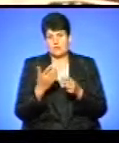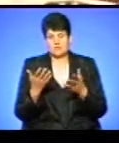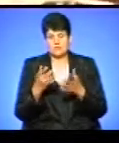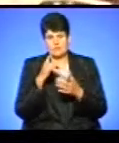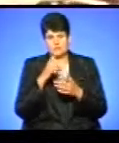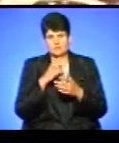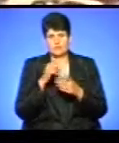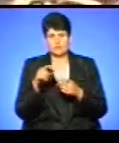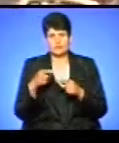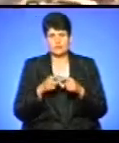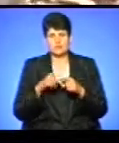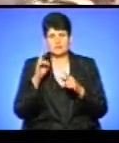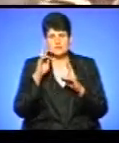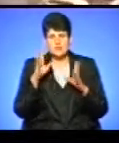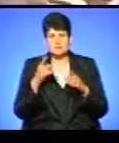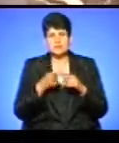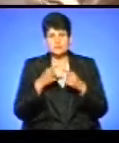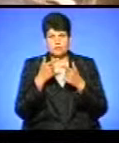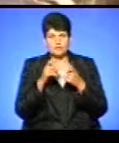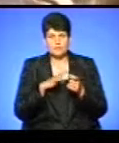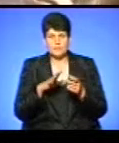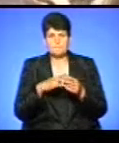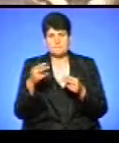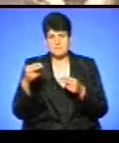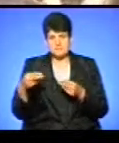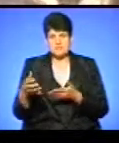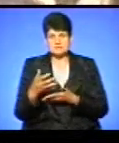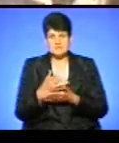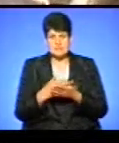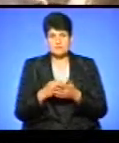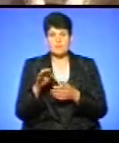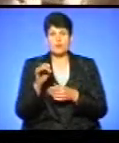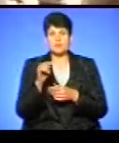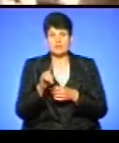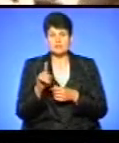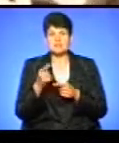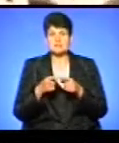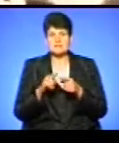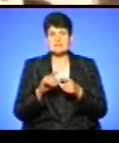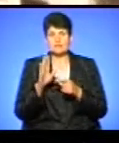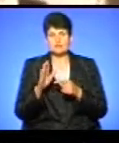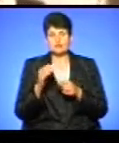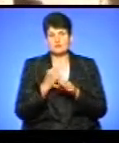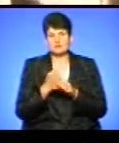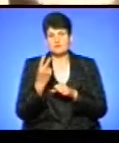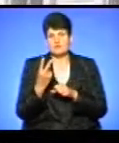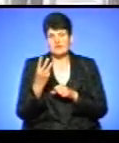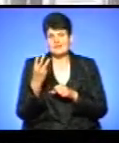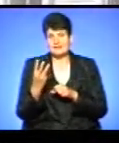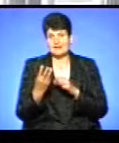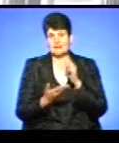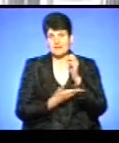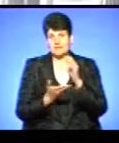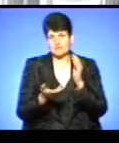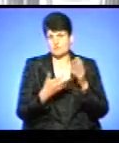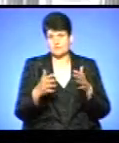Люди цього не знають, і про це ніхто не був повідомлений. Підписи збиралися, але з відомом про те, що це буде зроблено два, максимум три дерева. Це